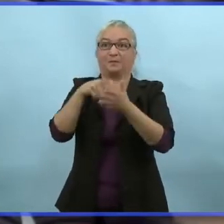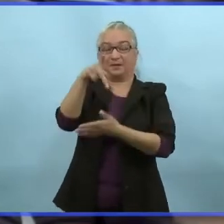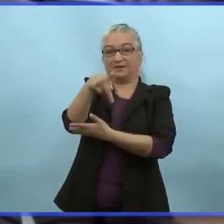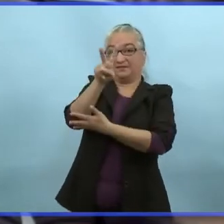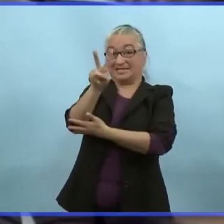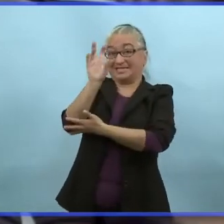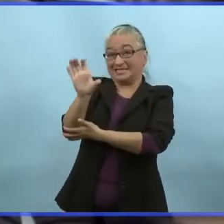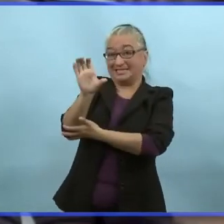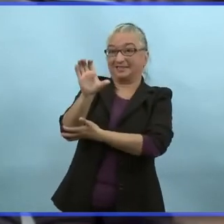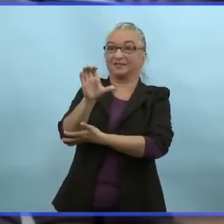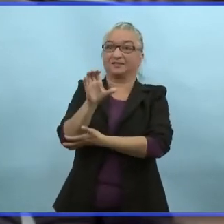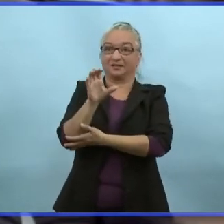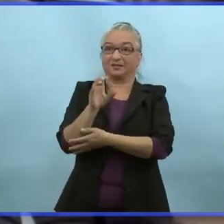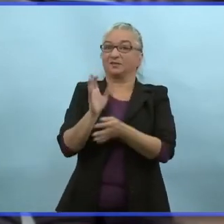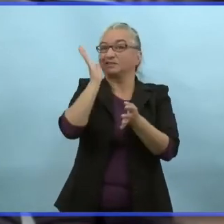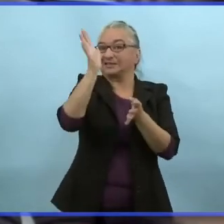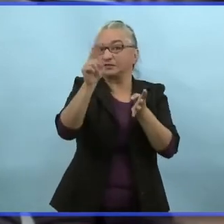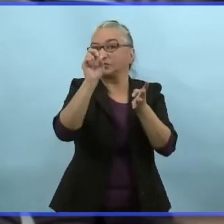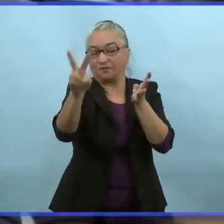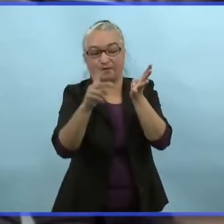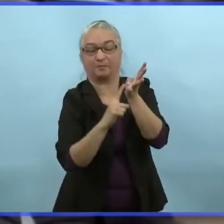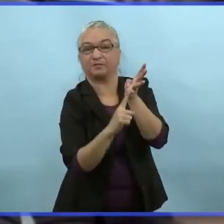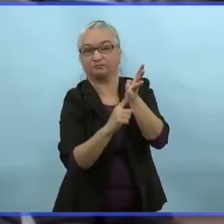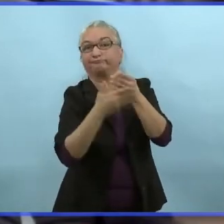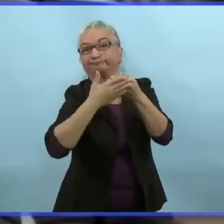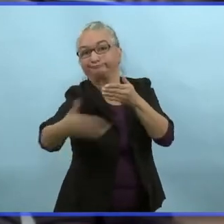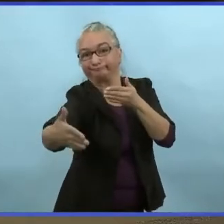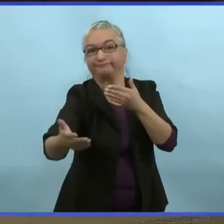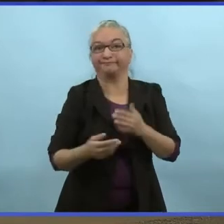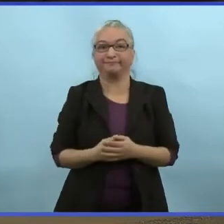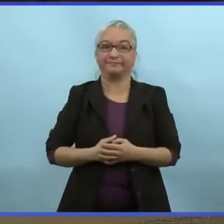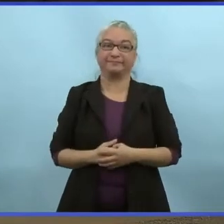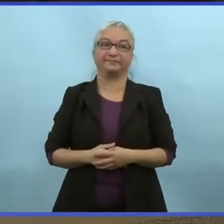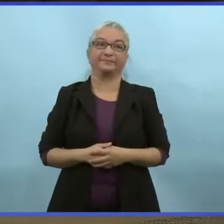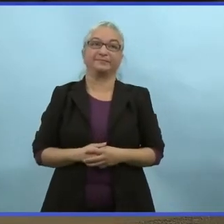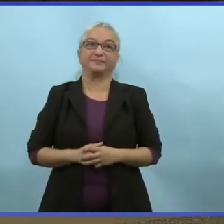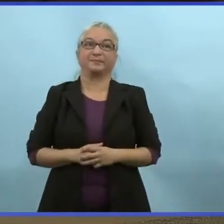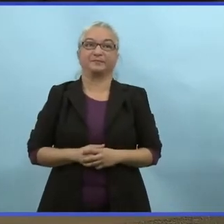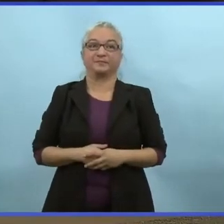et le gouvernement fédéral requiert que ce soit fait à partir de la fin de novembre.